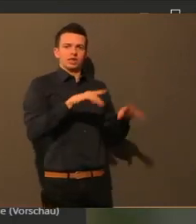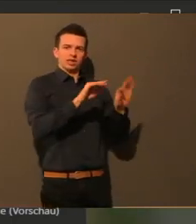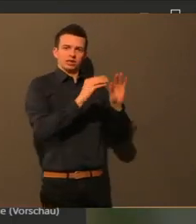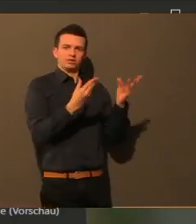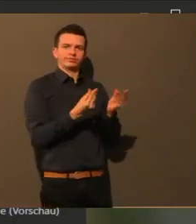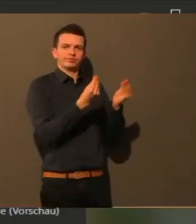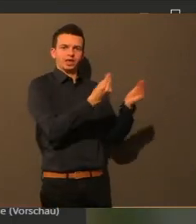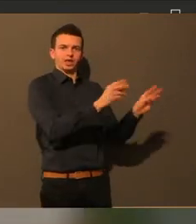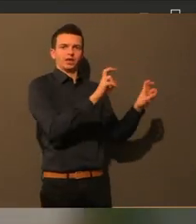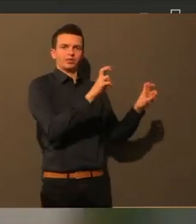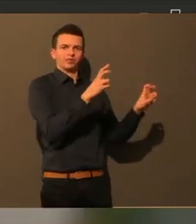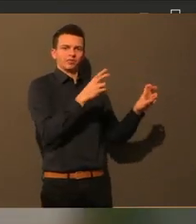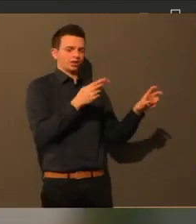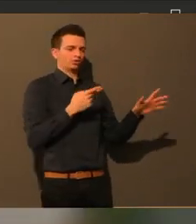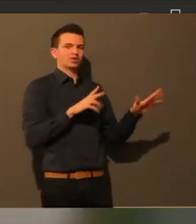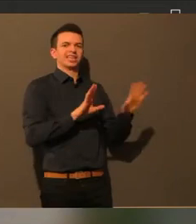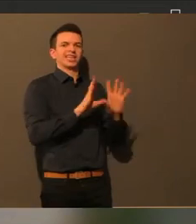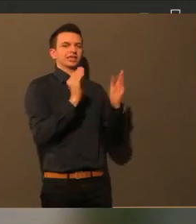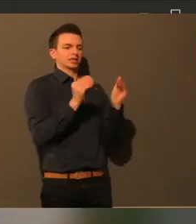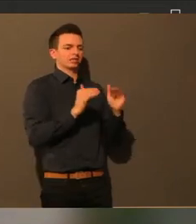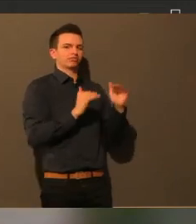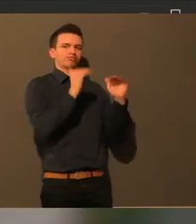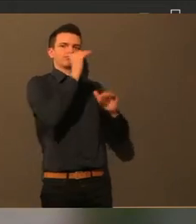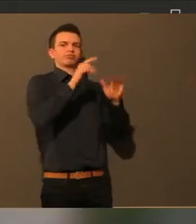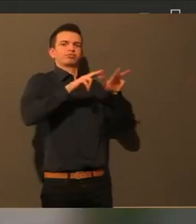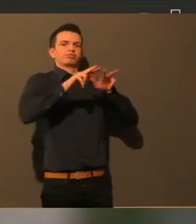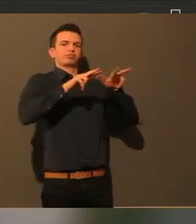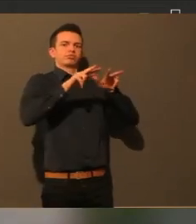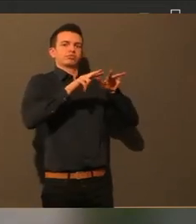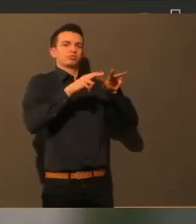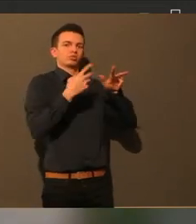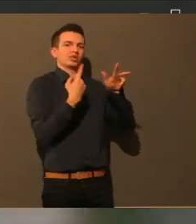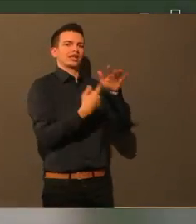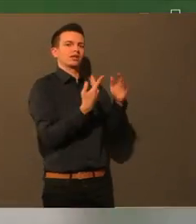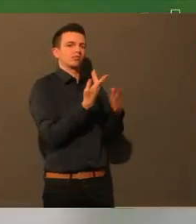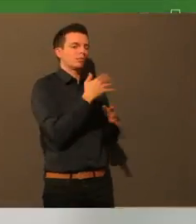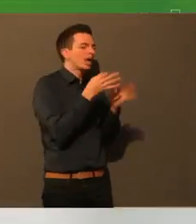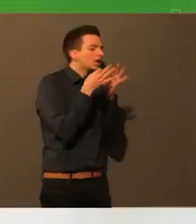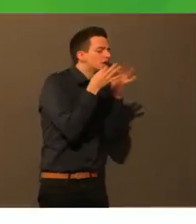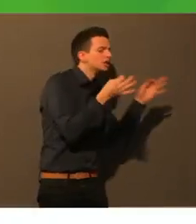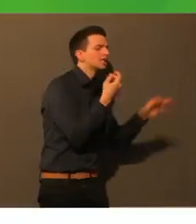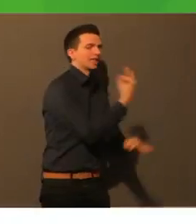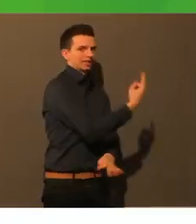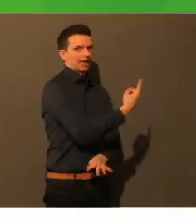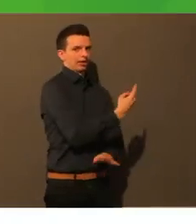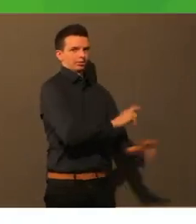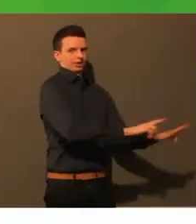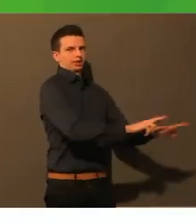kommen. Und ich glaube, es scheitert nicht an den Schulen, sowas zu organisieren. Das noch zur Anmerkung.